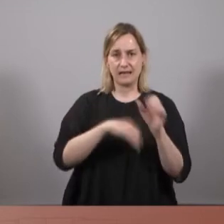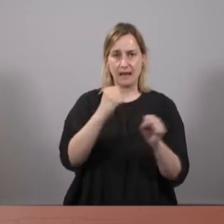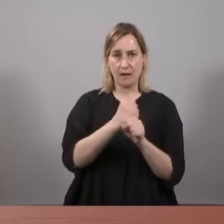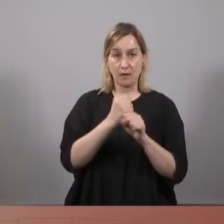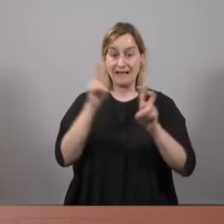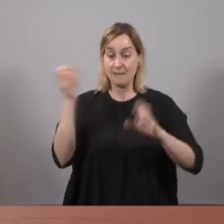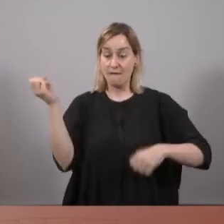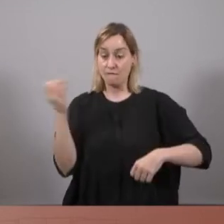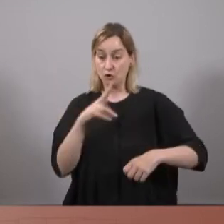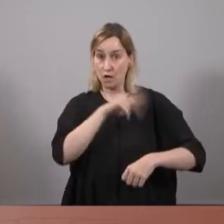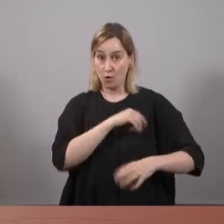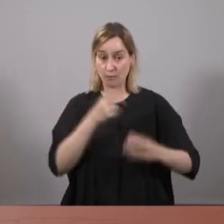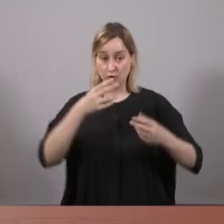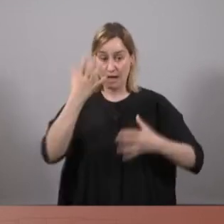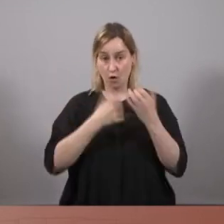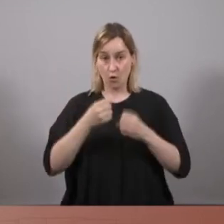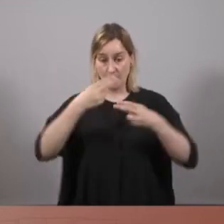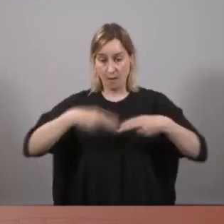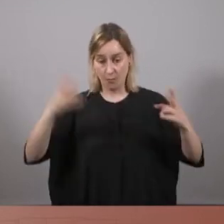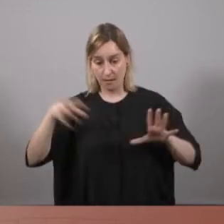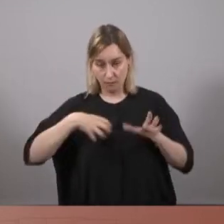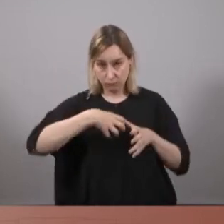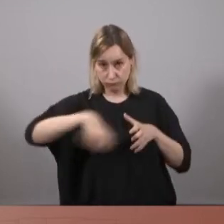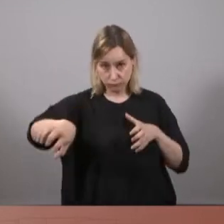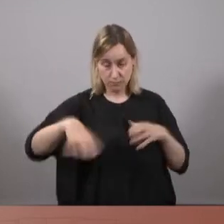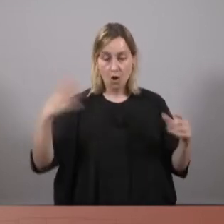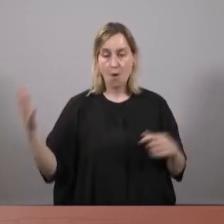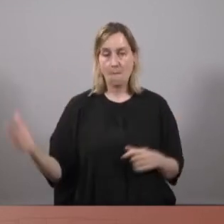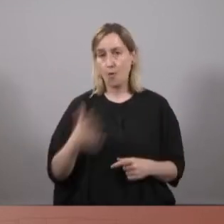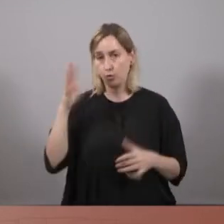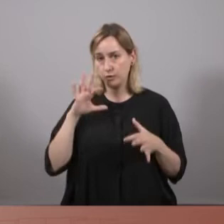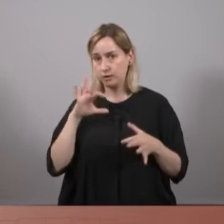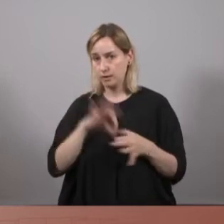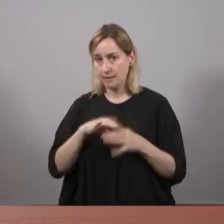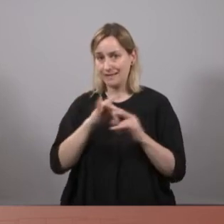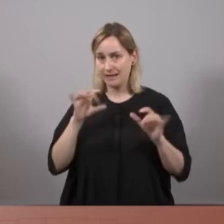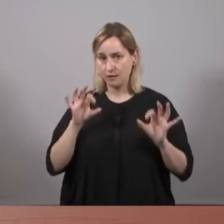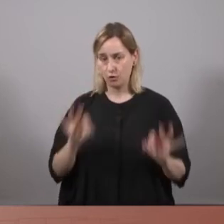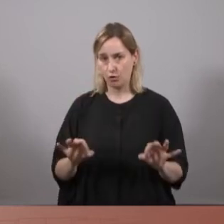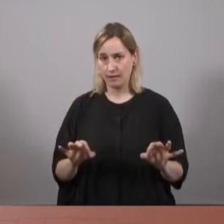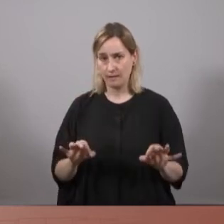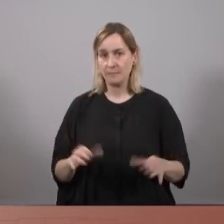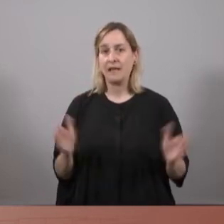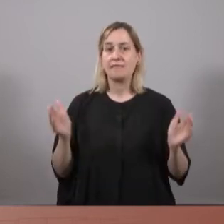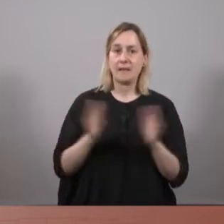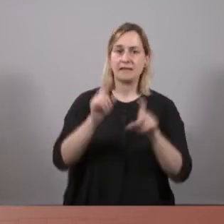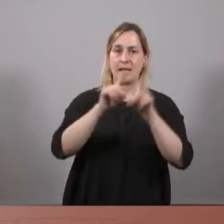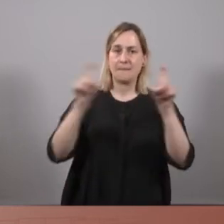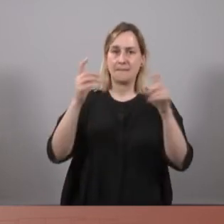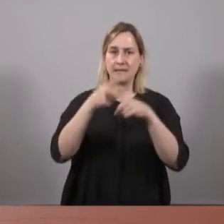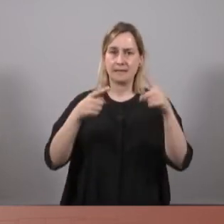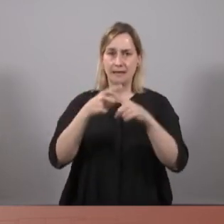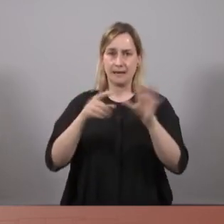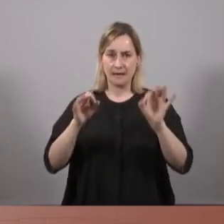europeus a l'economia pública, a l'economia productiva, arrelada en el territori, a la petita i mitjana empresa, als serveis